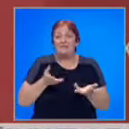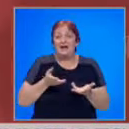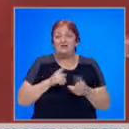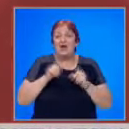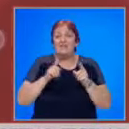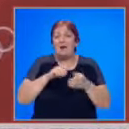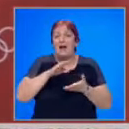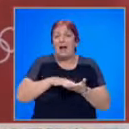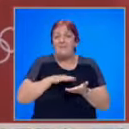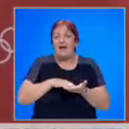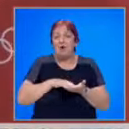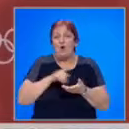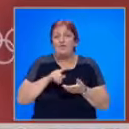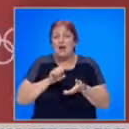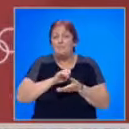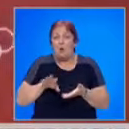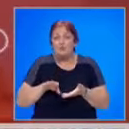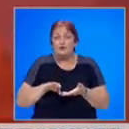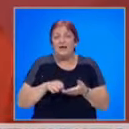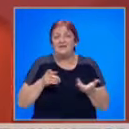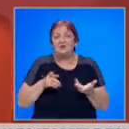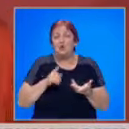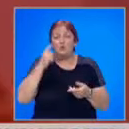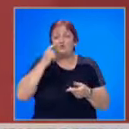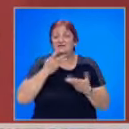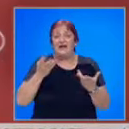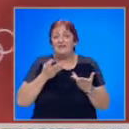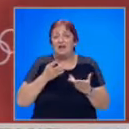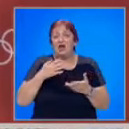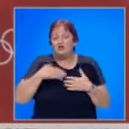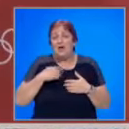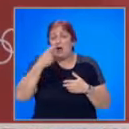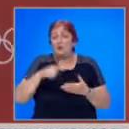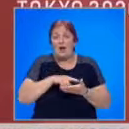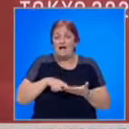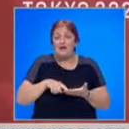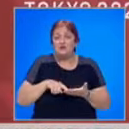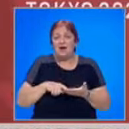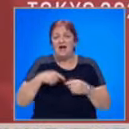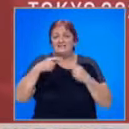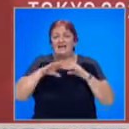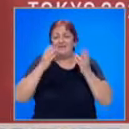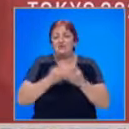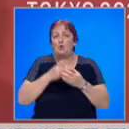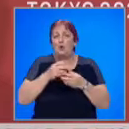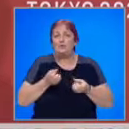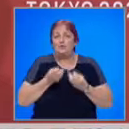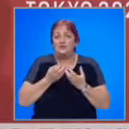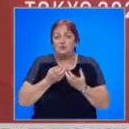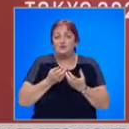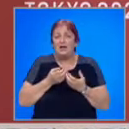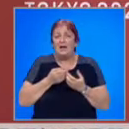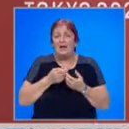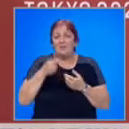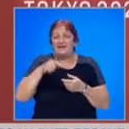нямах право на пропуск, защото не съзнай дали ще има друга грешка. След всичко, което ни се случи през